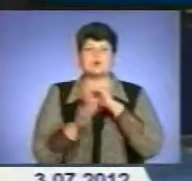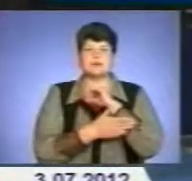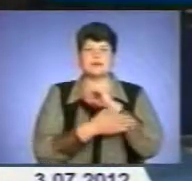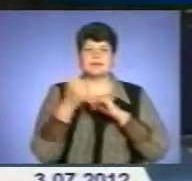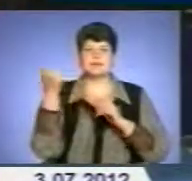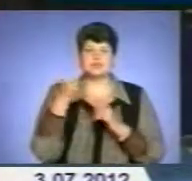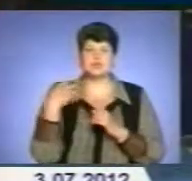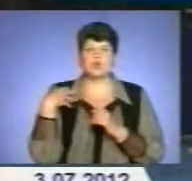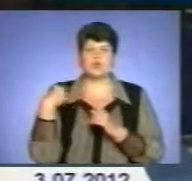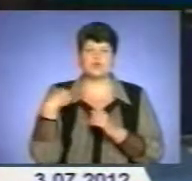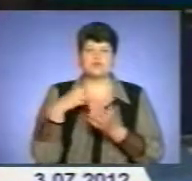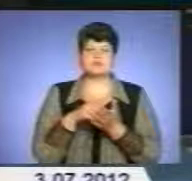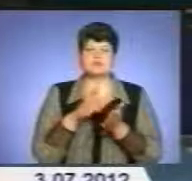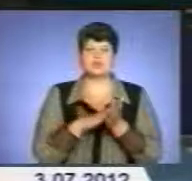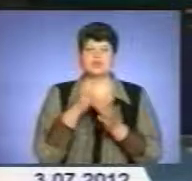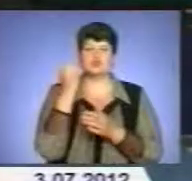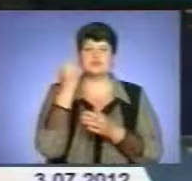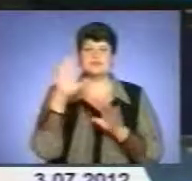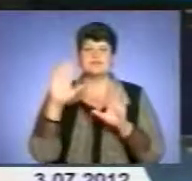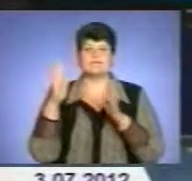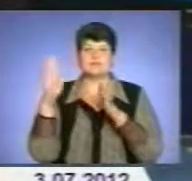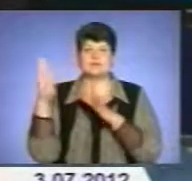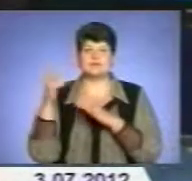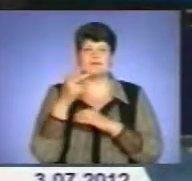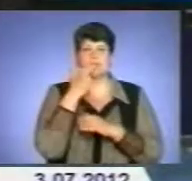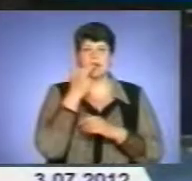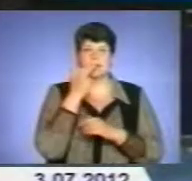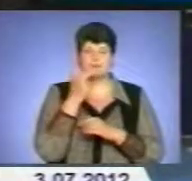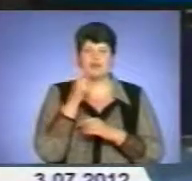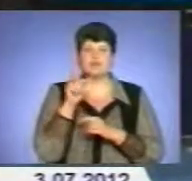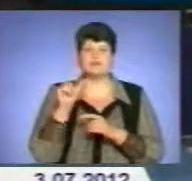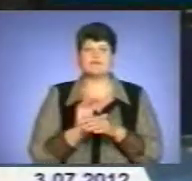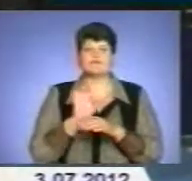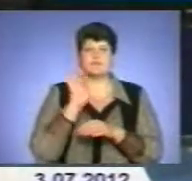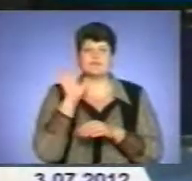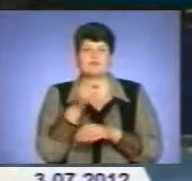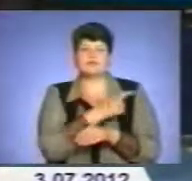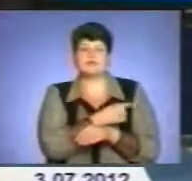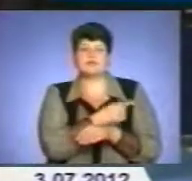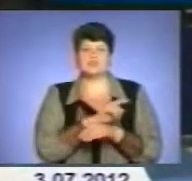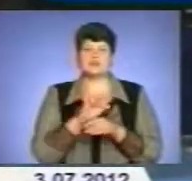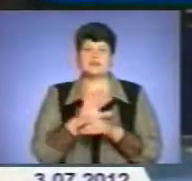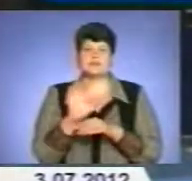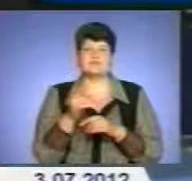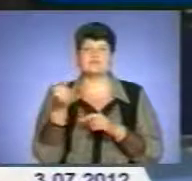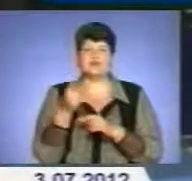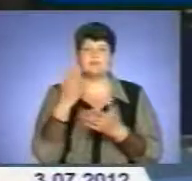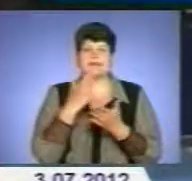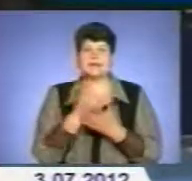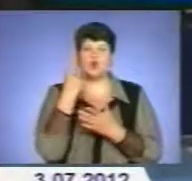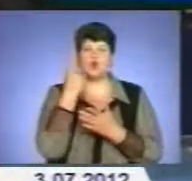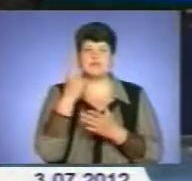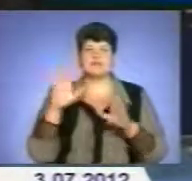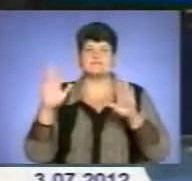тиждень у Львові зареєстрували 14 випадків грипу. Людей госпіталізували у медзакладах. У Тернополі вже є один випадок. Ситуацію